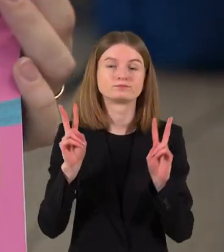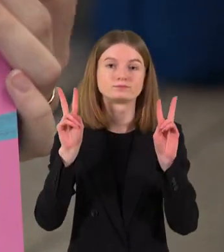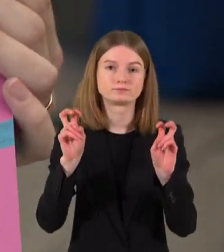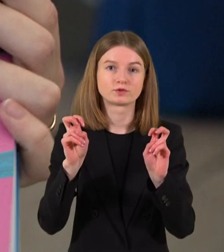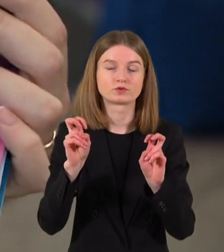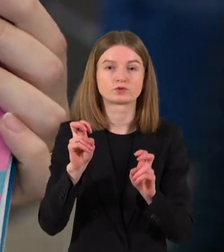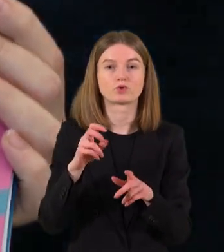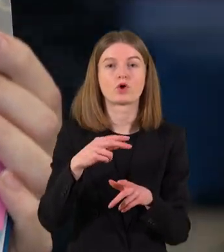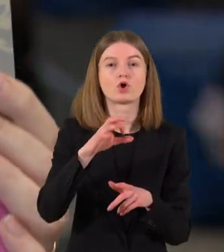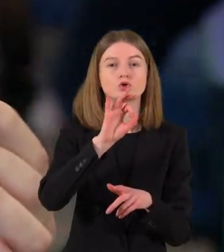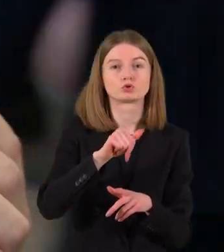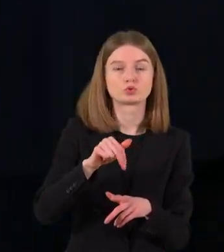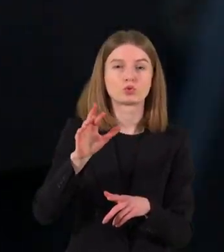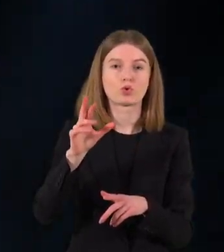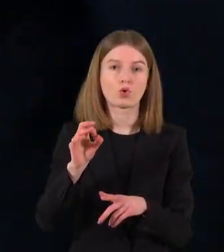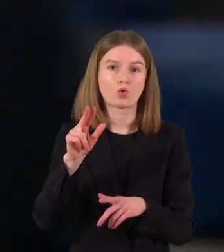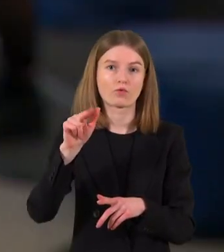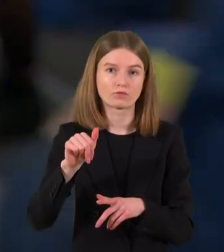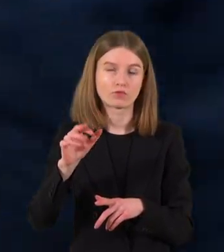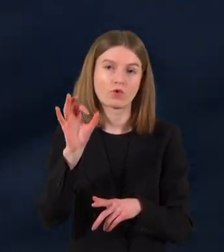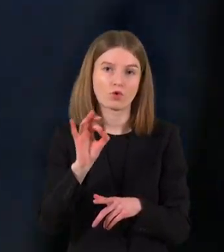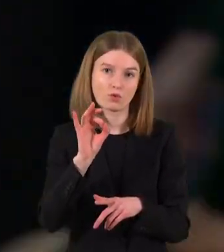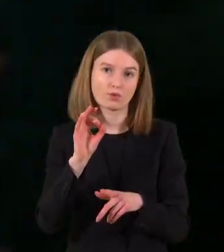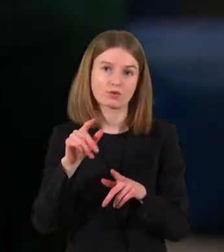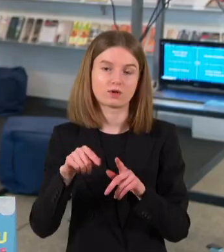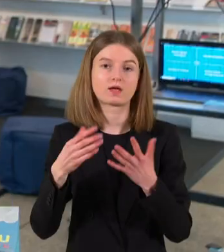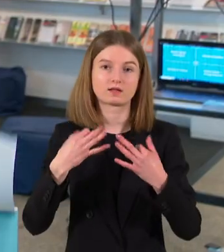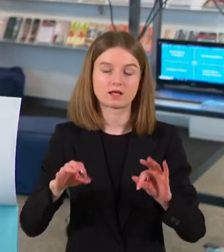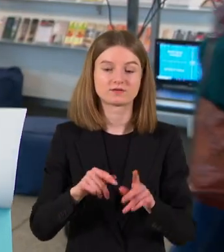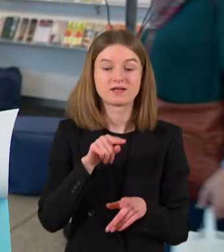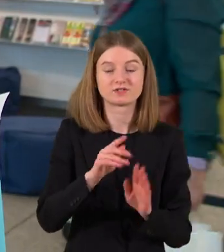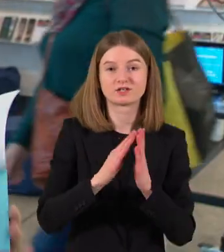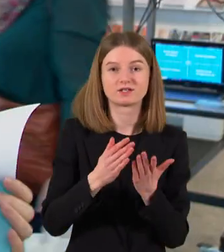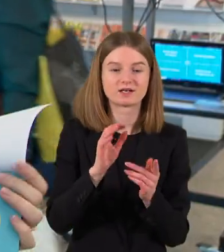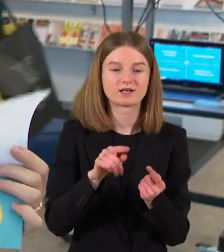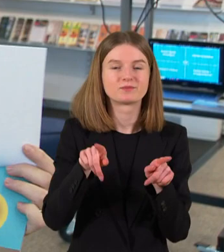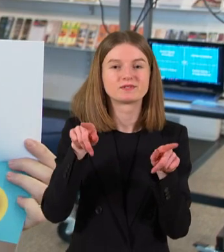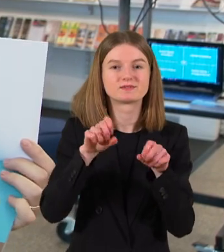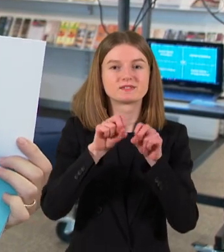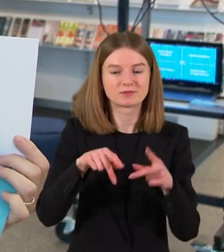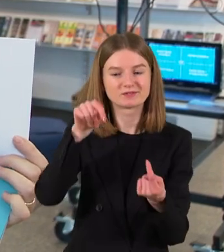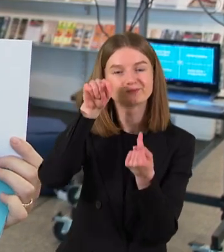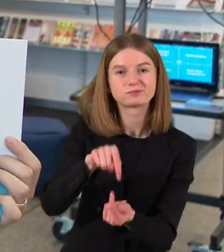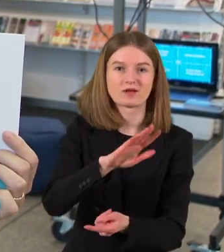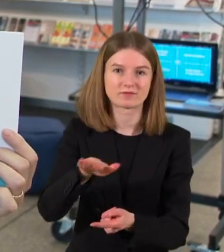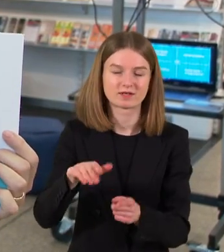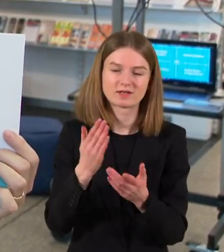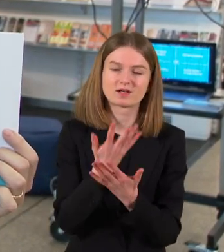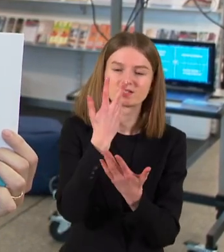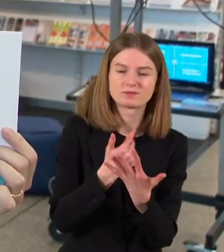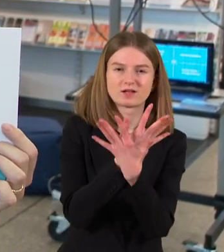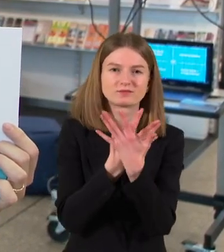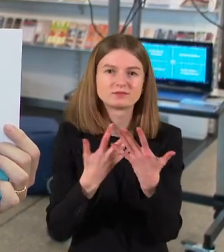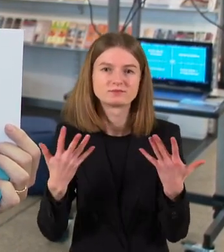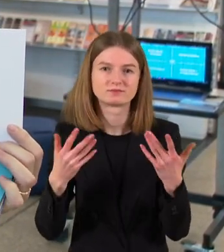naujausias leidinys, sukurtas patiems mažiausiams skaitytojams. Jame yra daug įvairių spalvų, taipogi mūsų